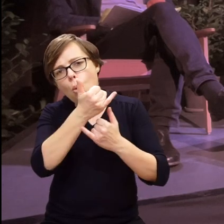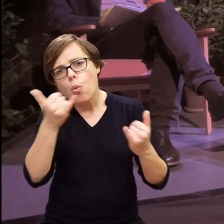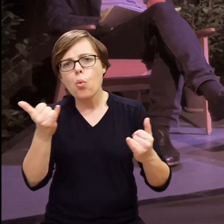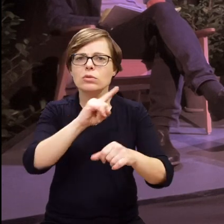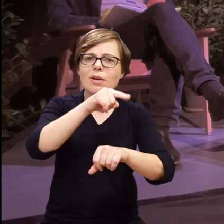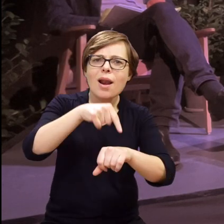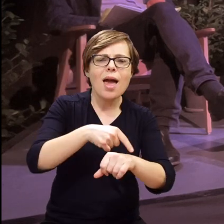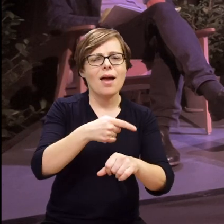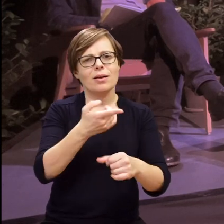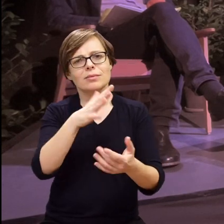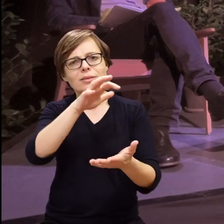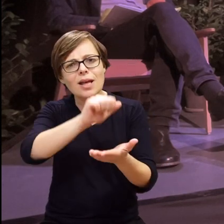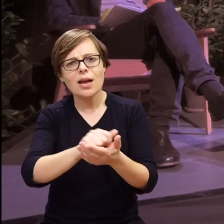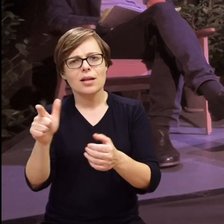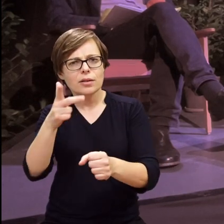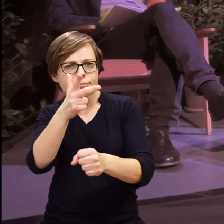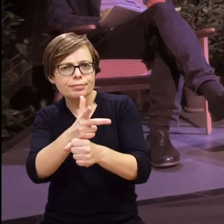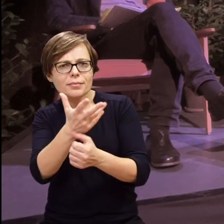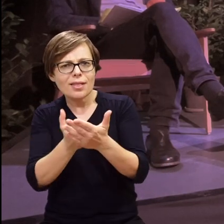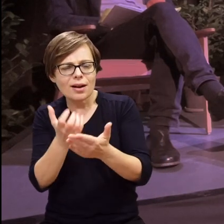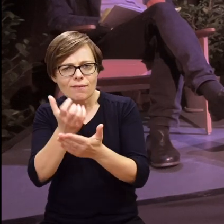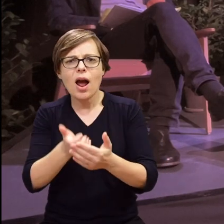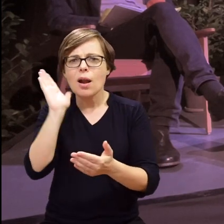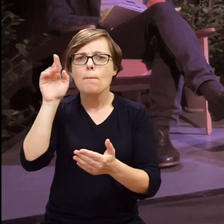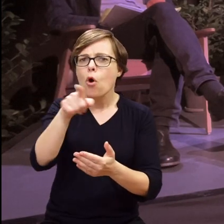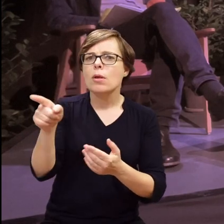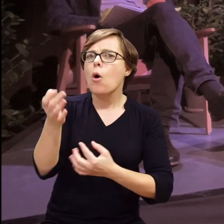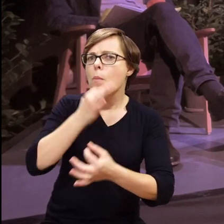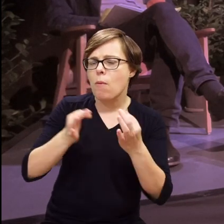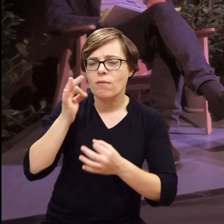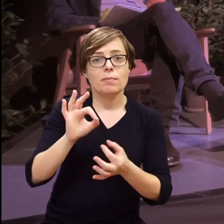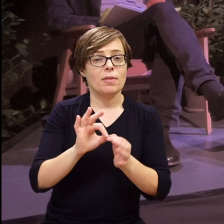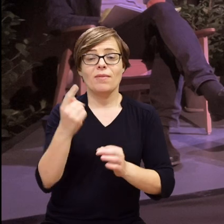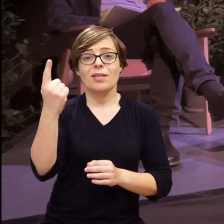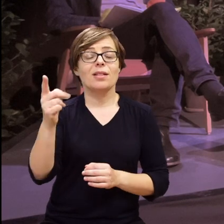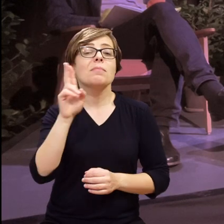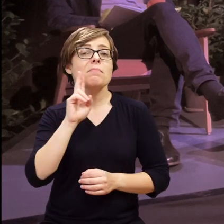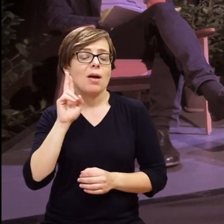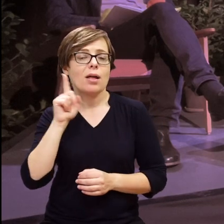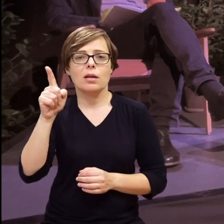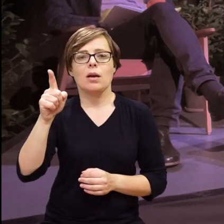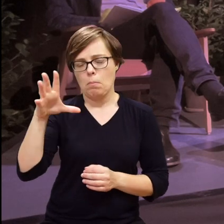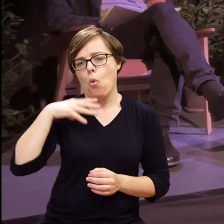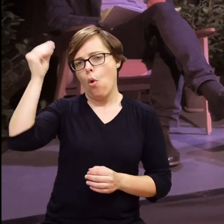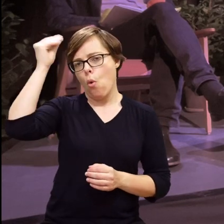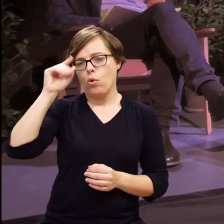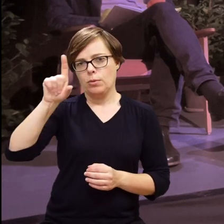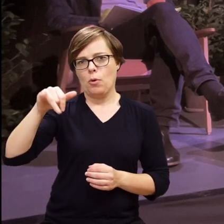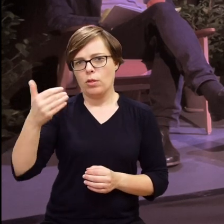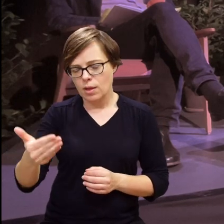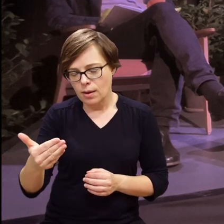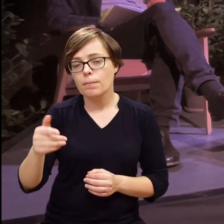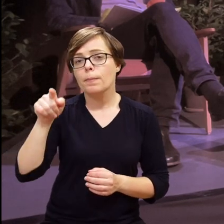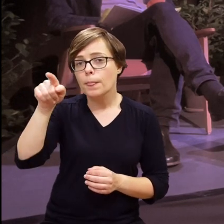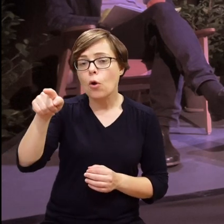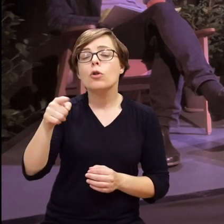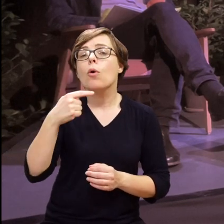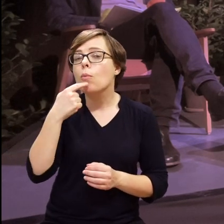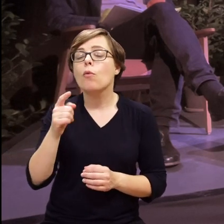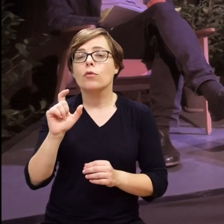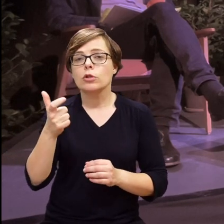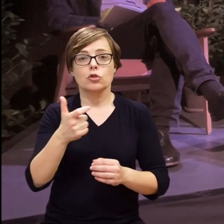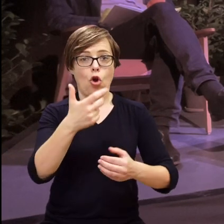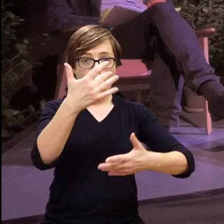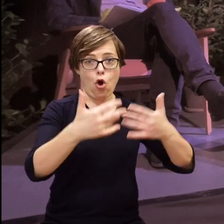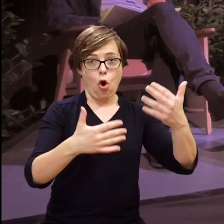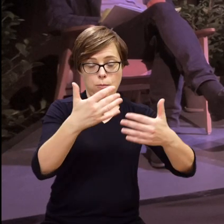nagrywali różne właśnie zajęcia, opowiadali mi później o nich. Jedna z matek, która nauczyła się polskiego języka migowego, mówiła, że po prostu